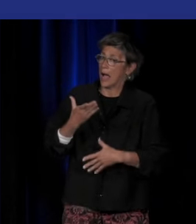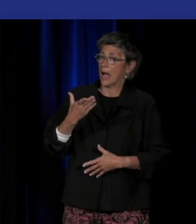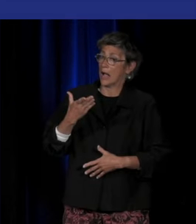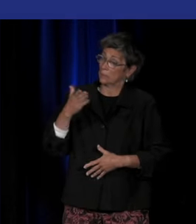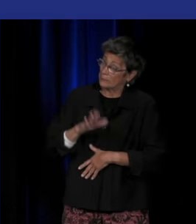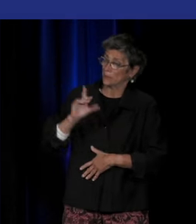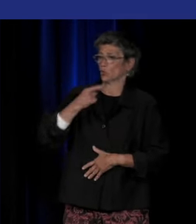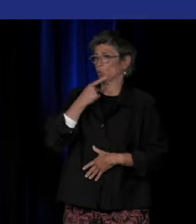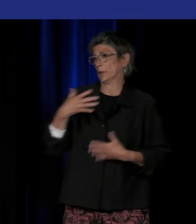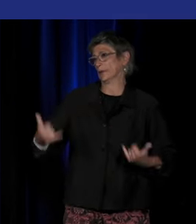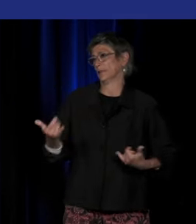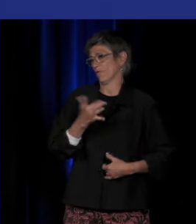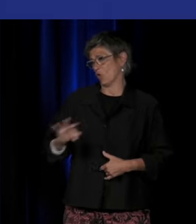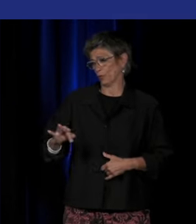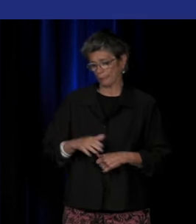ici en France.